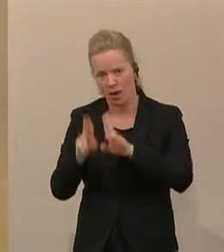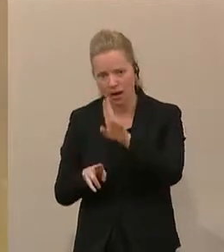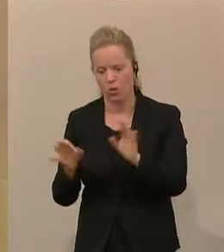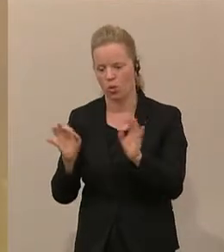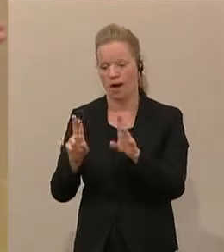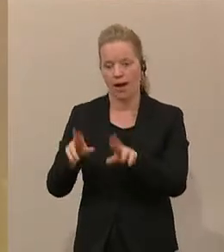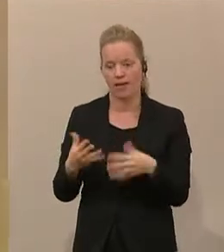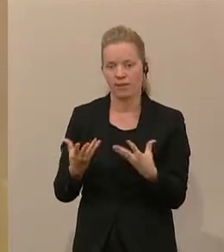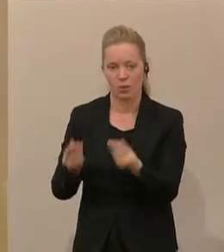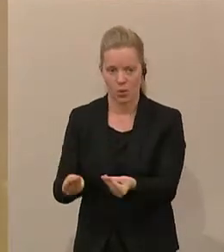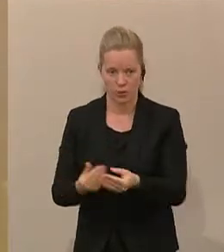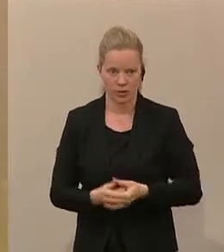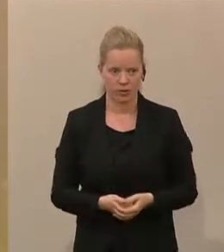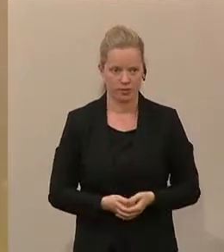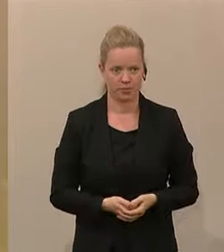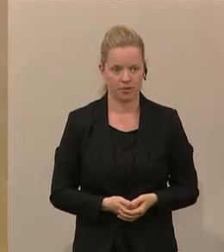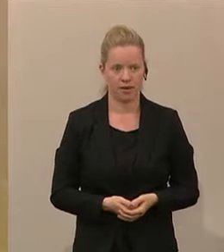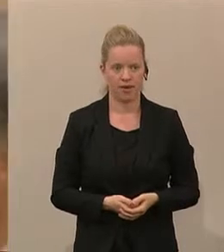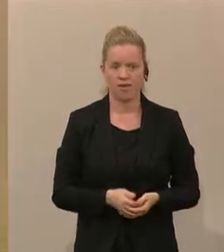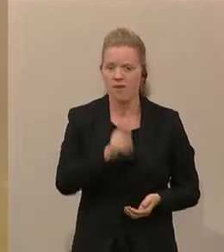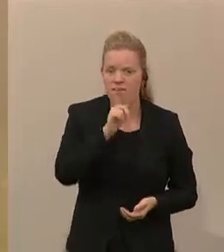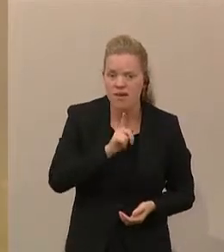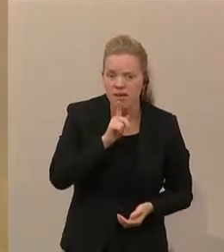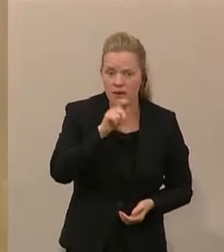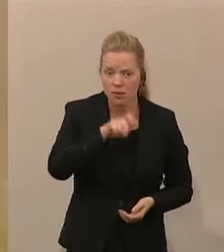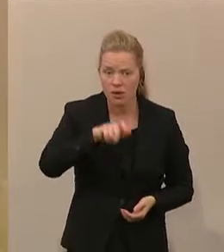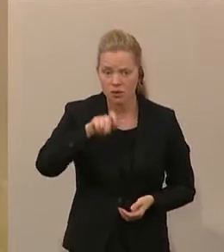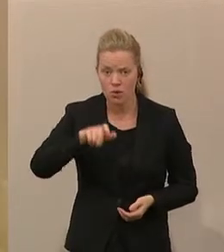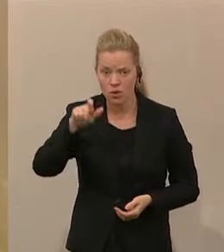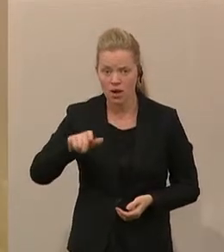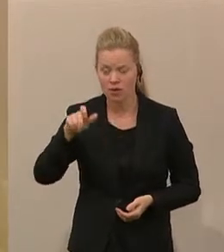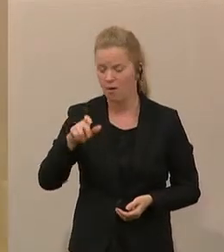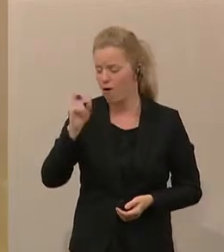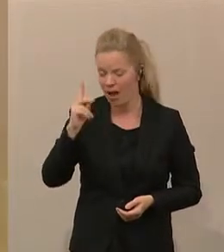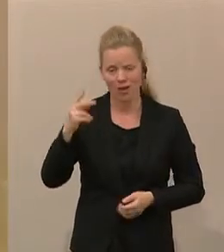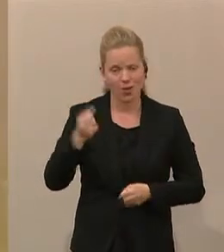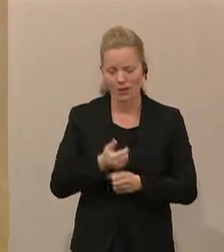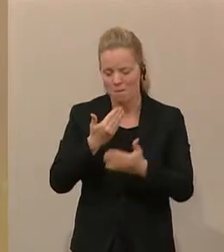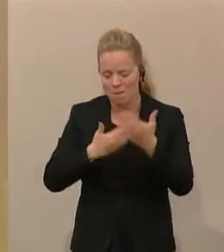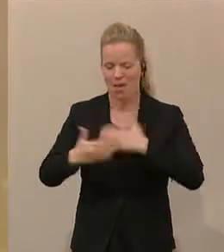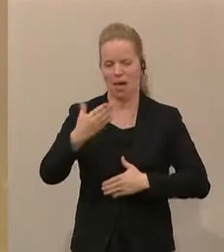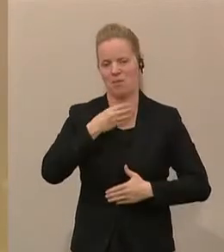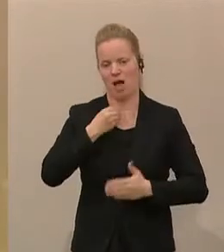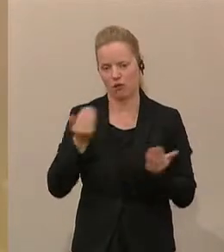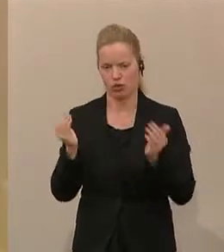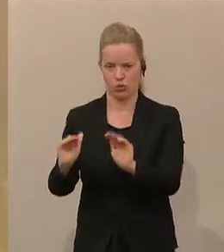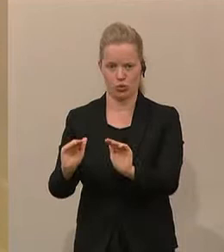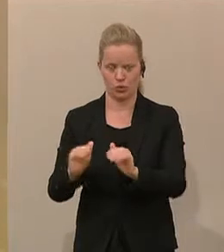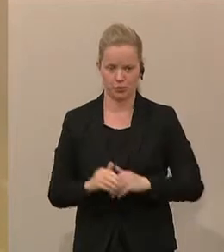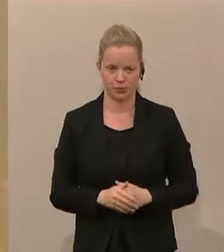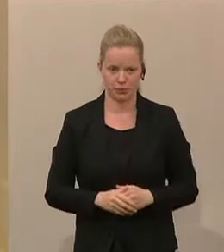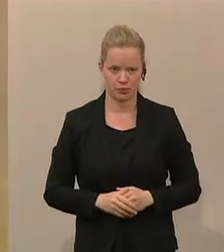sie hat. Je kleiner die Minderheit ist, umso mehr bedarf sie des